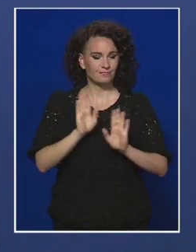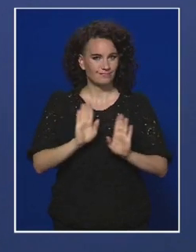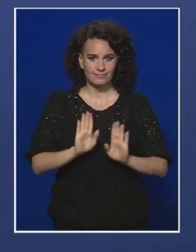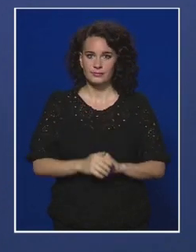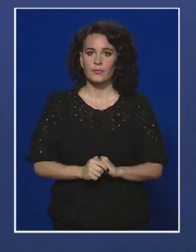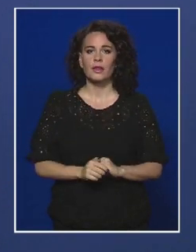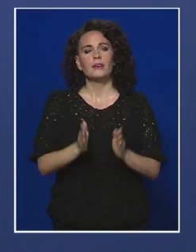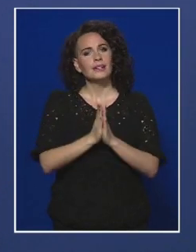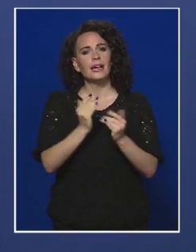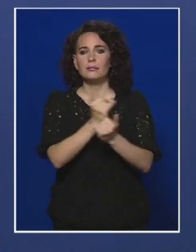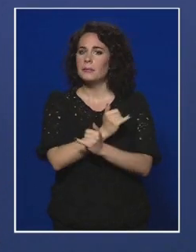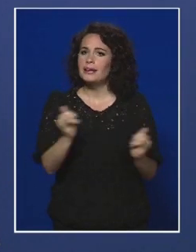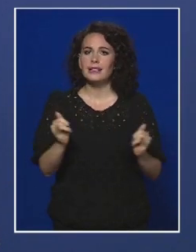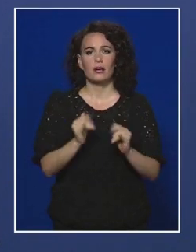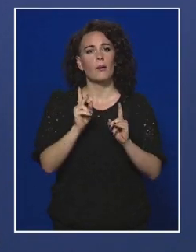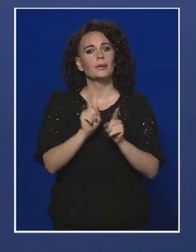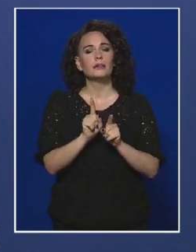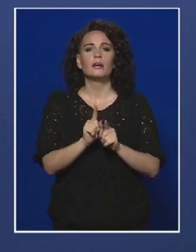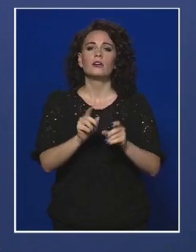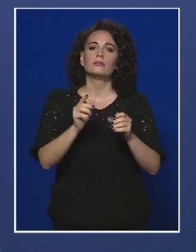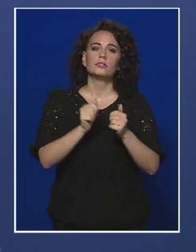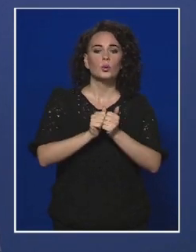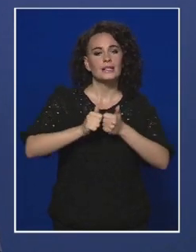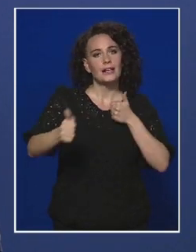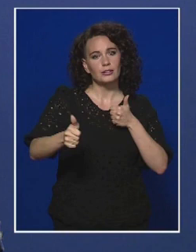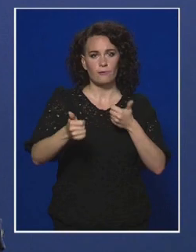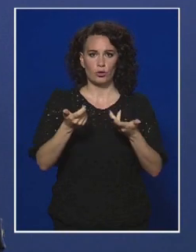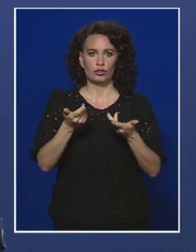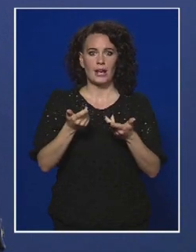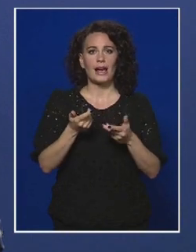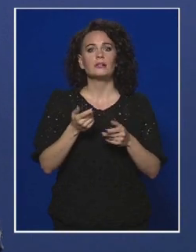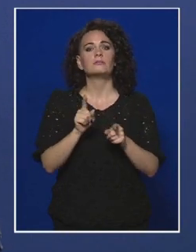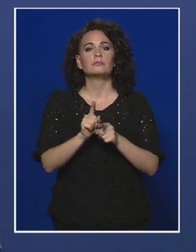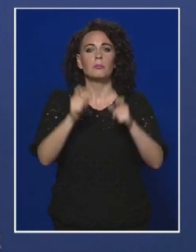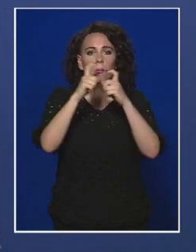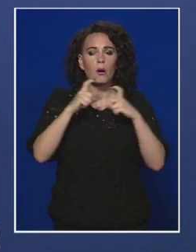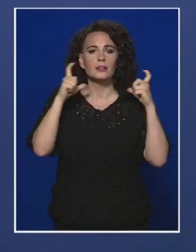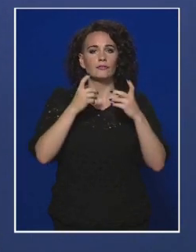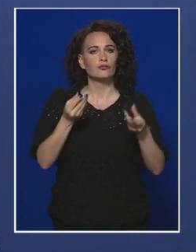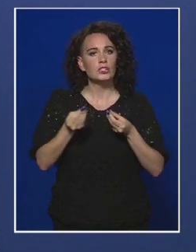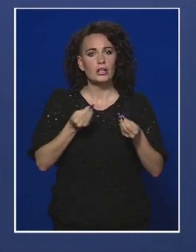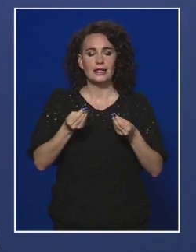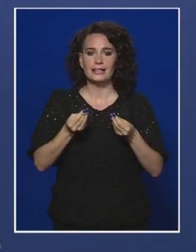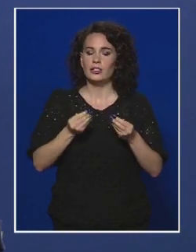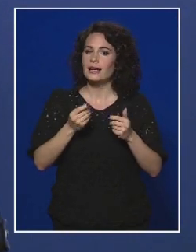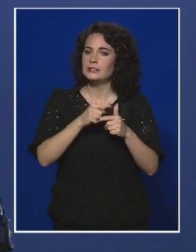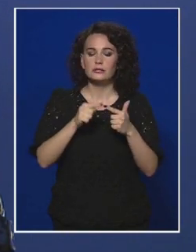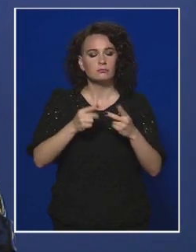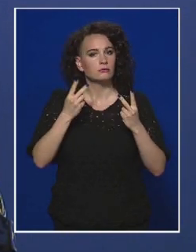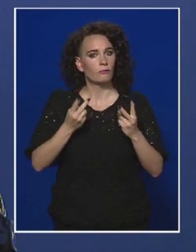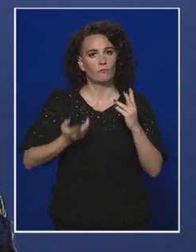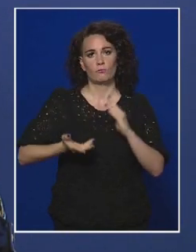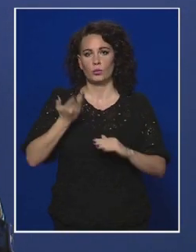hogy a védelmi intézkedések körébe tartozó szociális távolságtartás, illetve a maszkviselés kiemelten szerepeljen